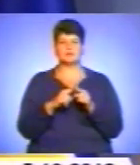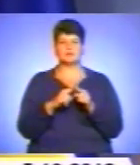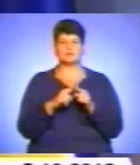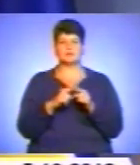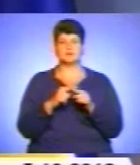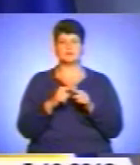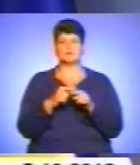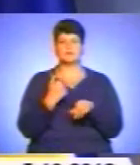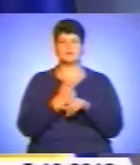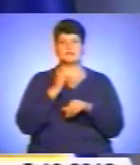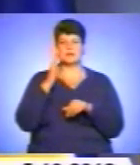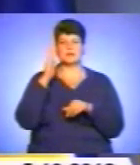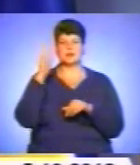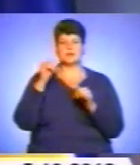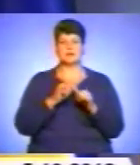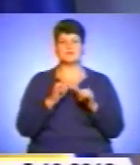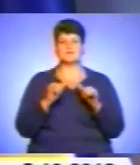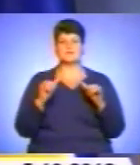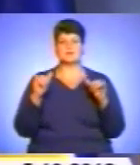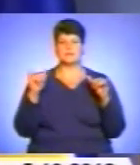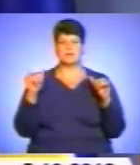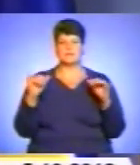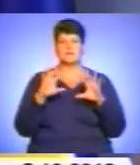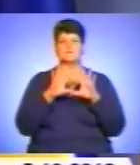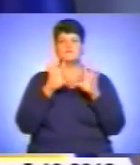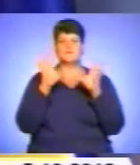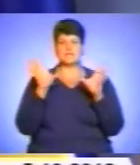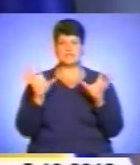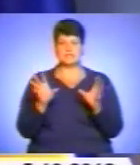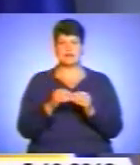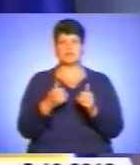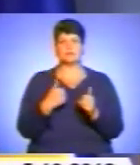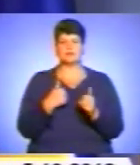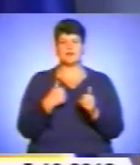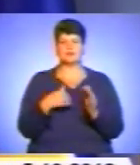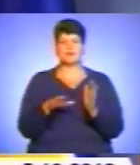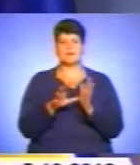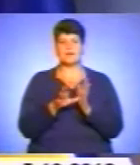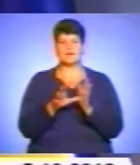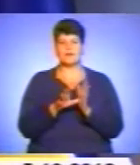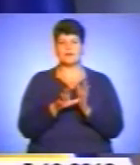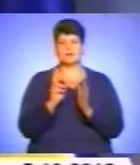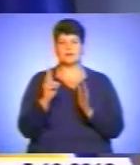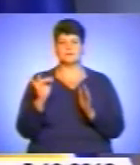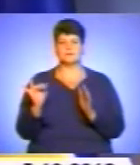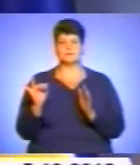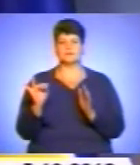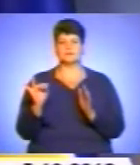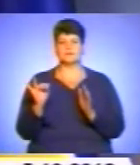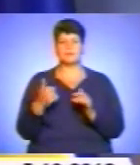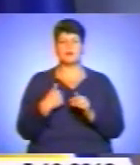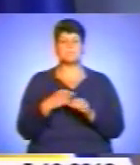розвития в цілому нашої енергетики. Ми